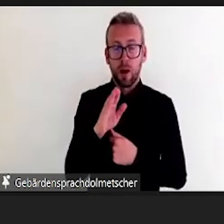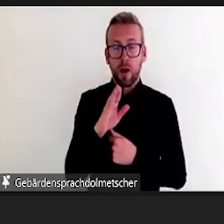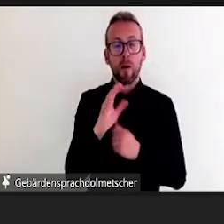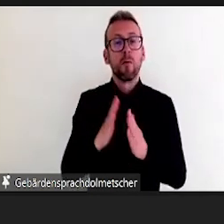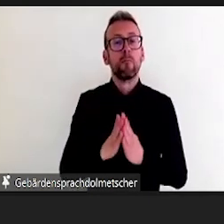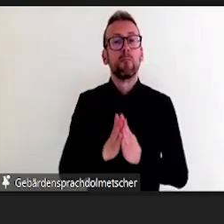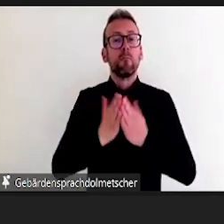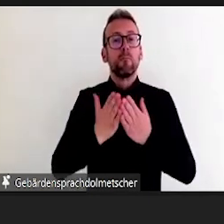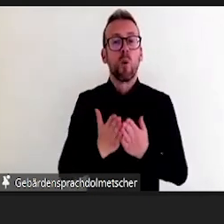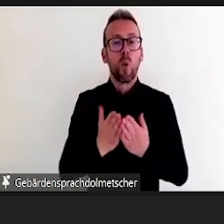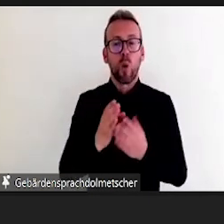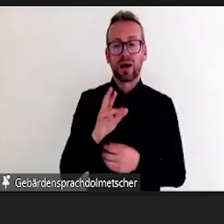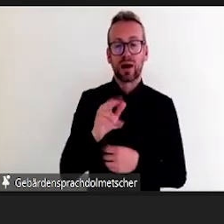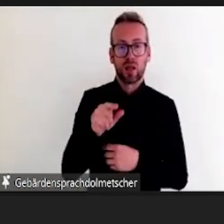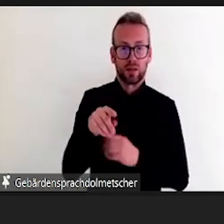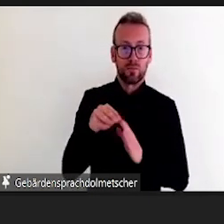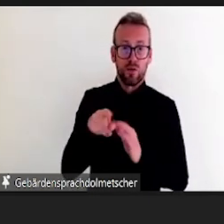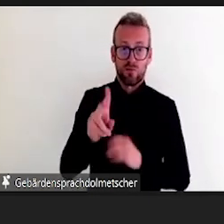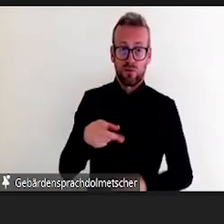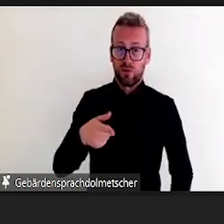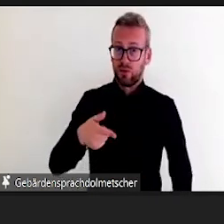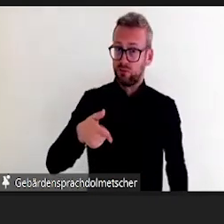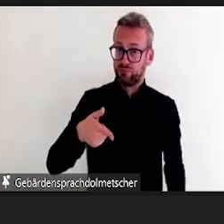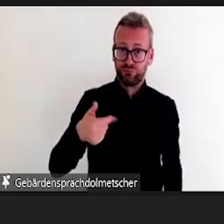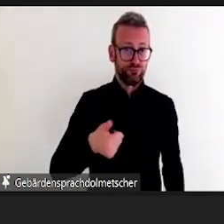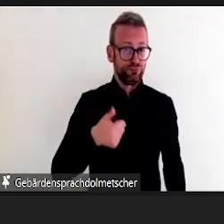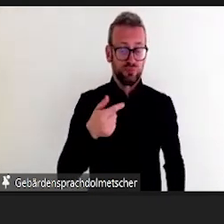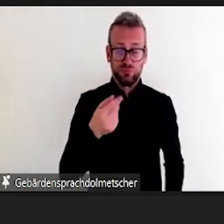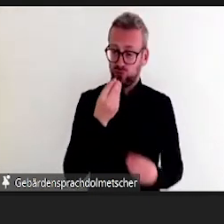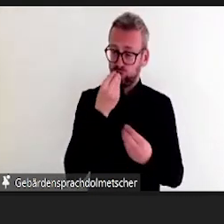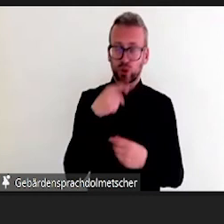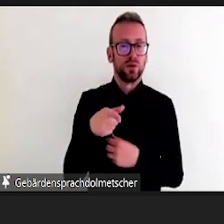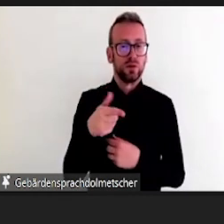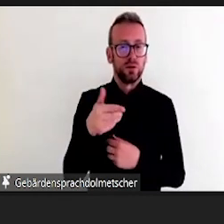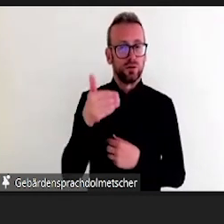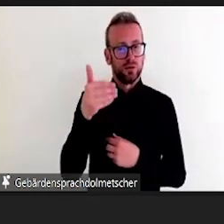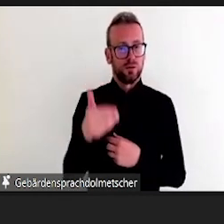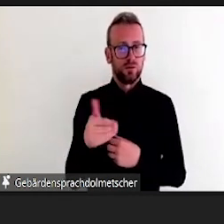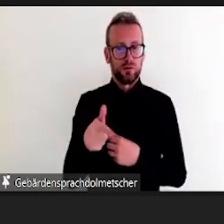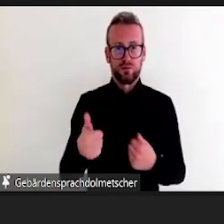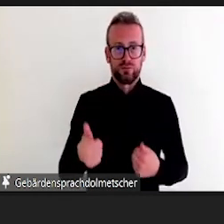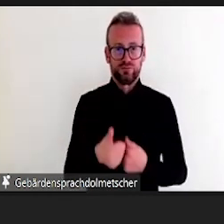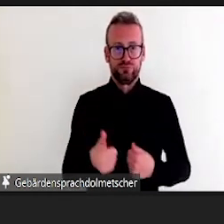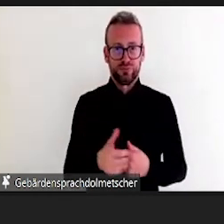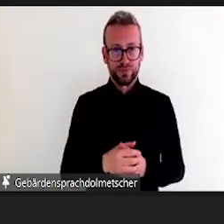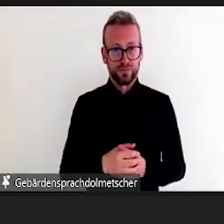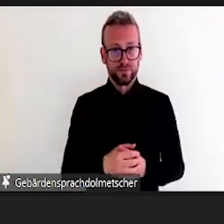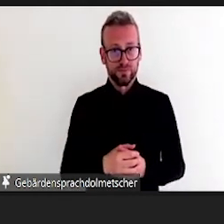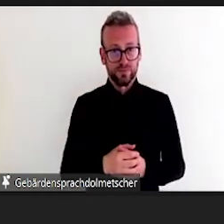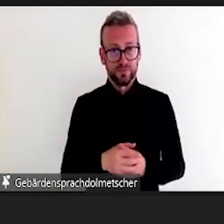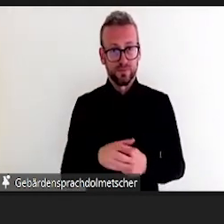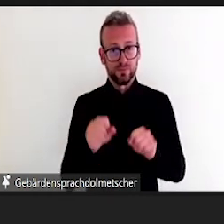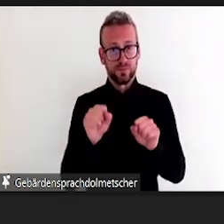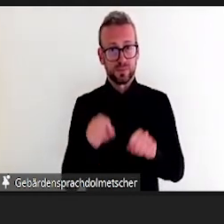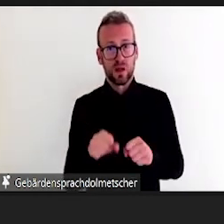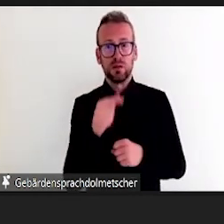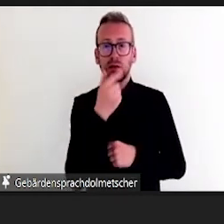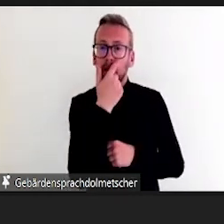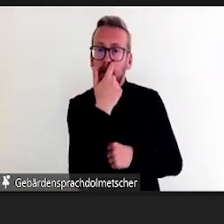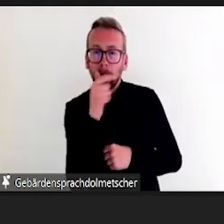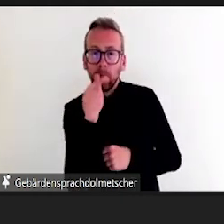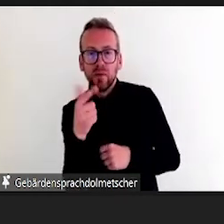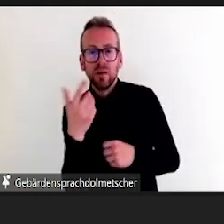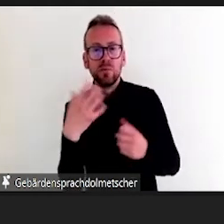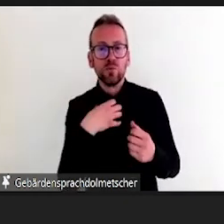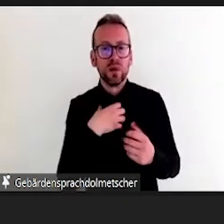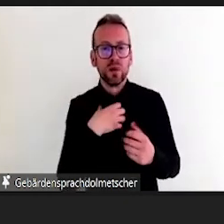aufnehmen, ich kann mit Videos arbeiten, ich kann die leicht einbinden. Funktioniert eigentlich ganz gut. Bei solchen Tools stelle ich es